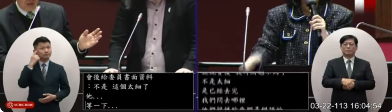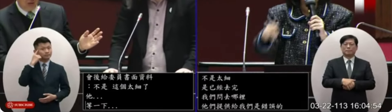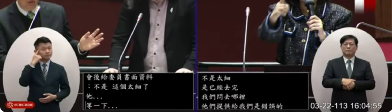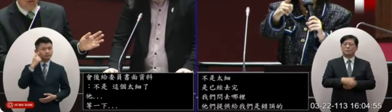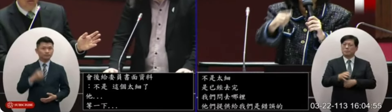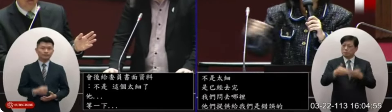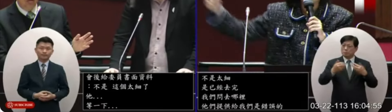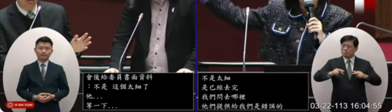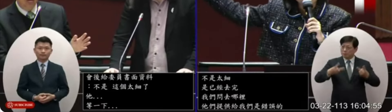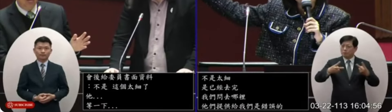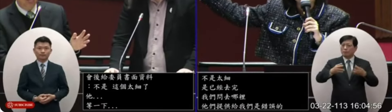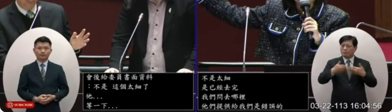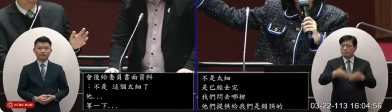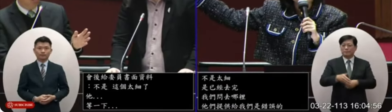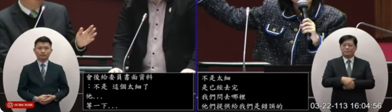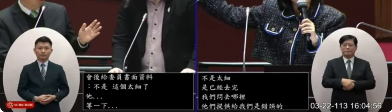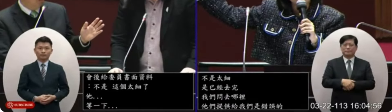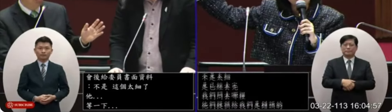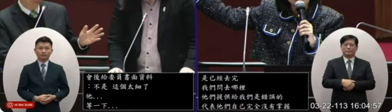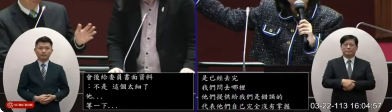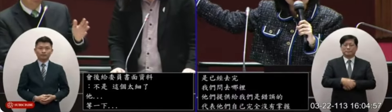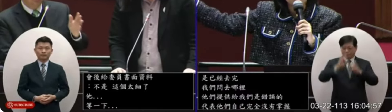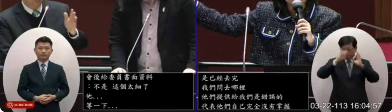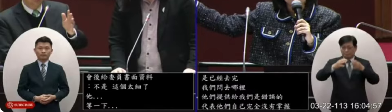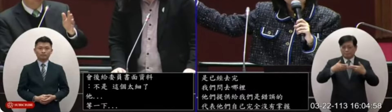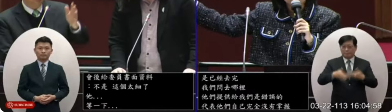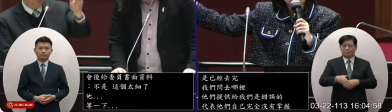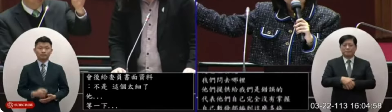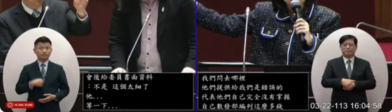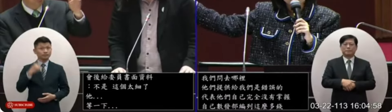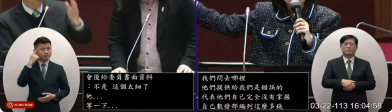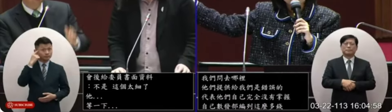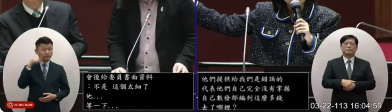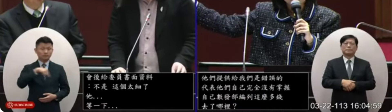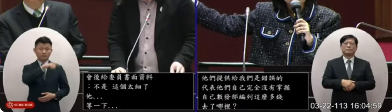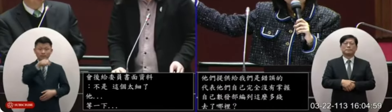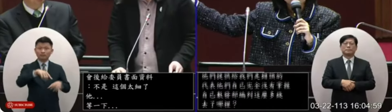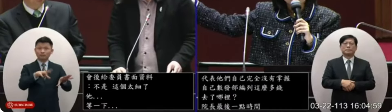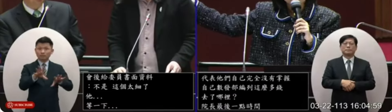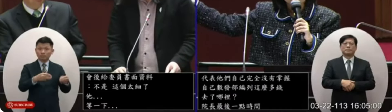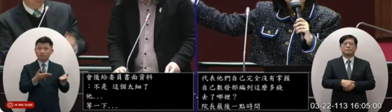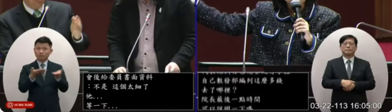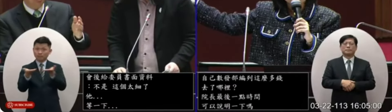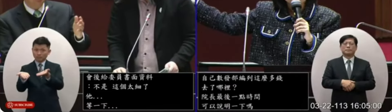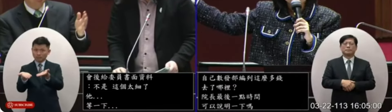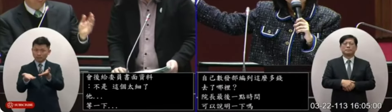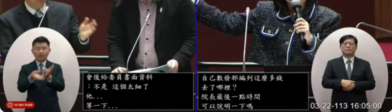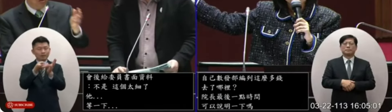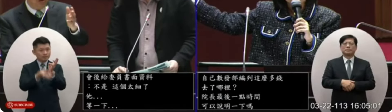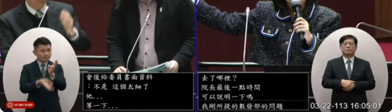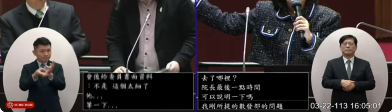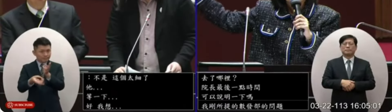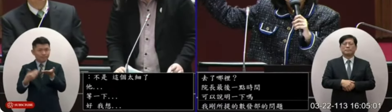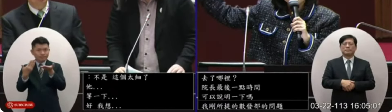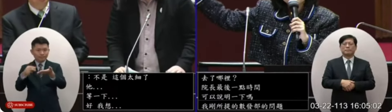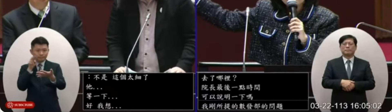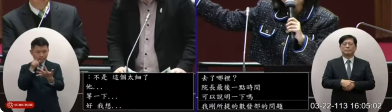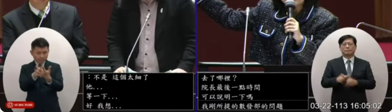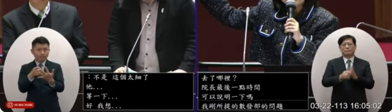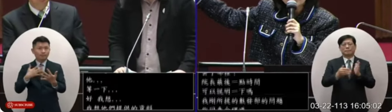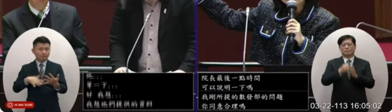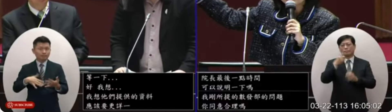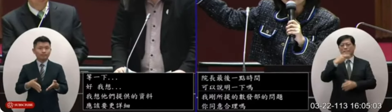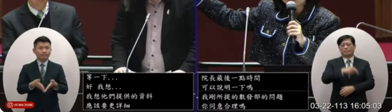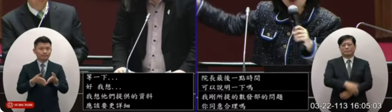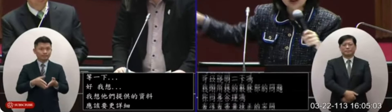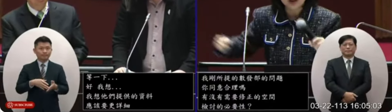我想有沒有需要修正的空間檢討的必要性我想他們提供的資料要應該更詳細讓委員能夠了